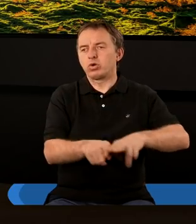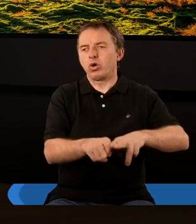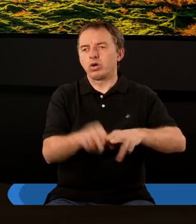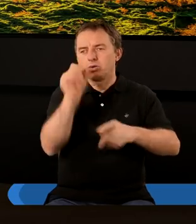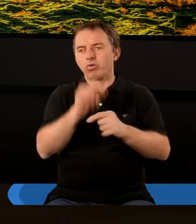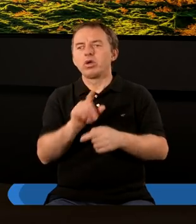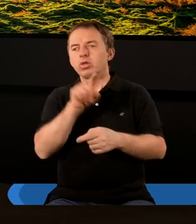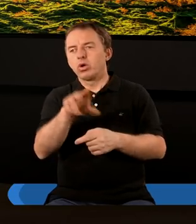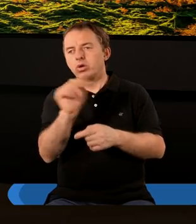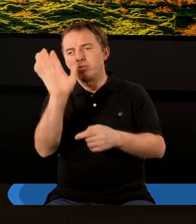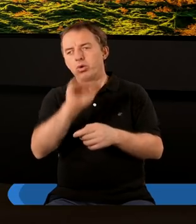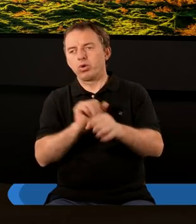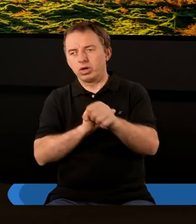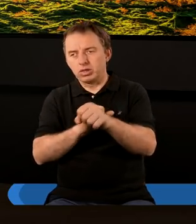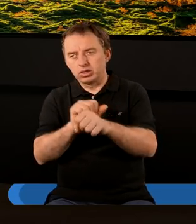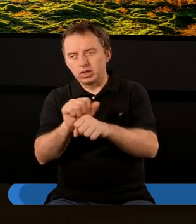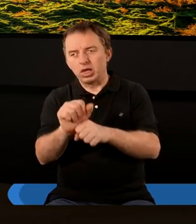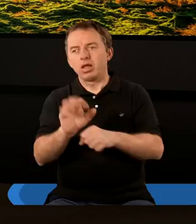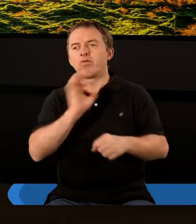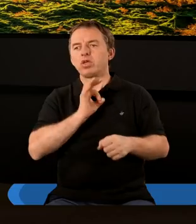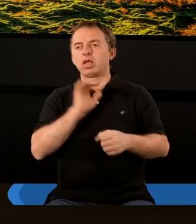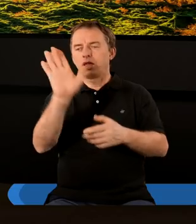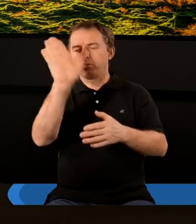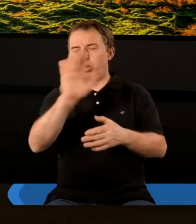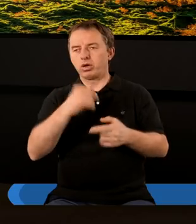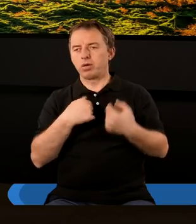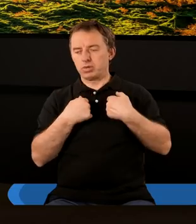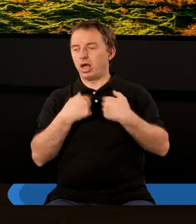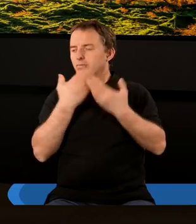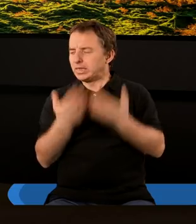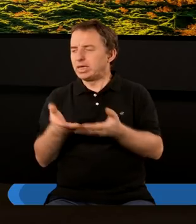to, że Pan Bóg staje się jego Bogiem, prawda?